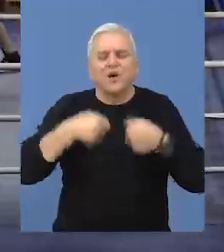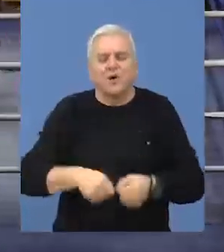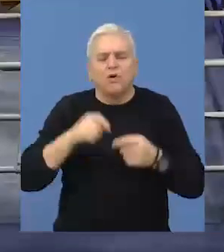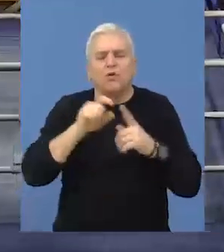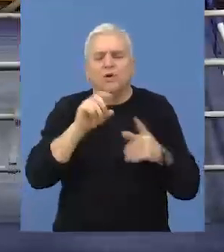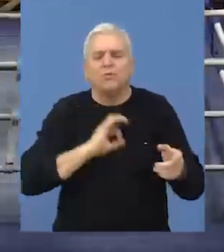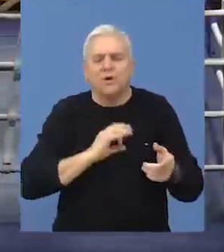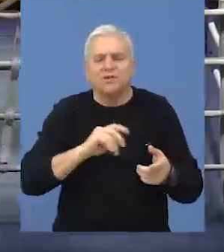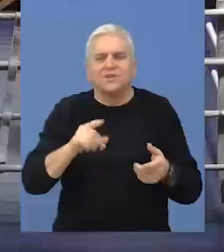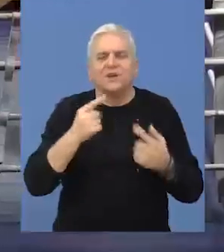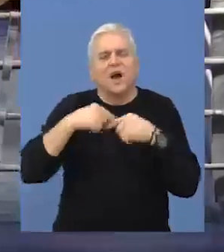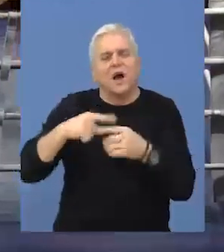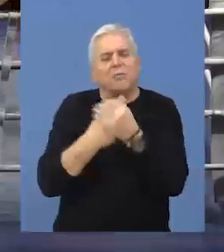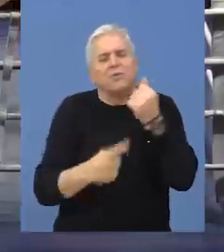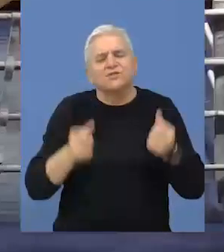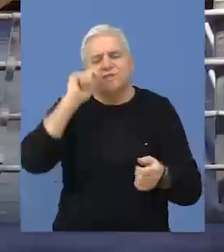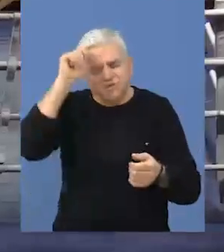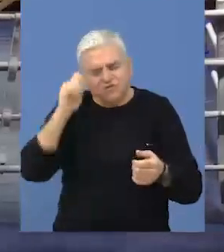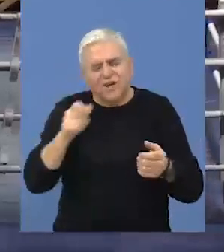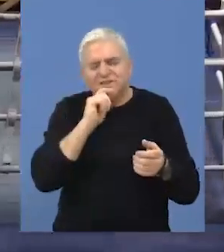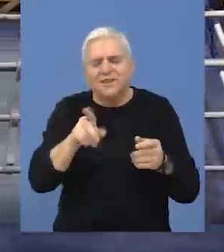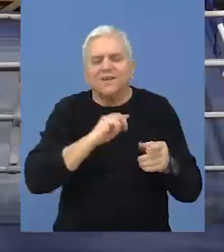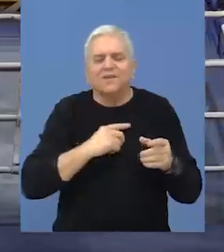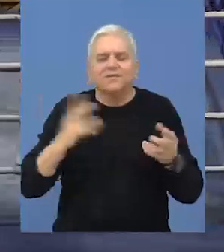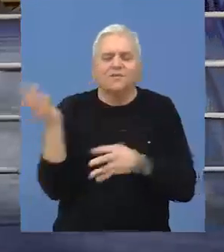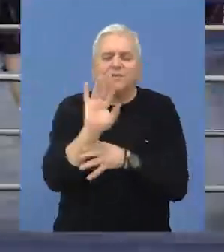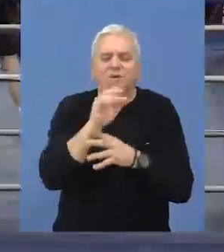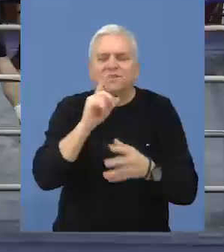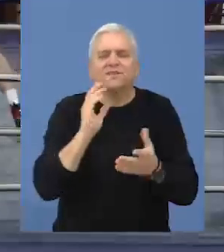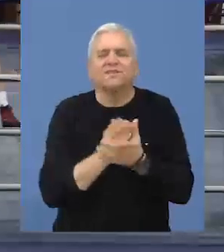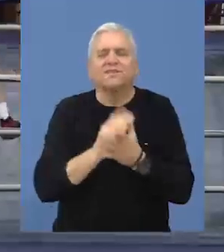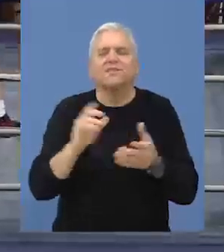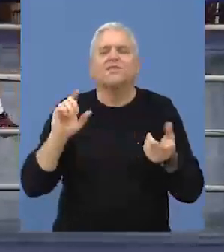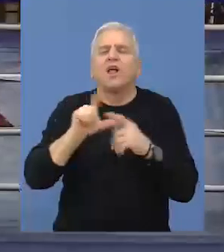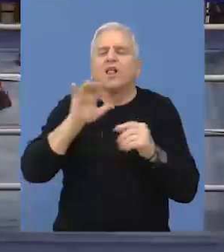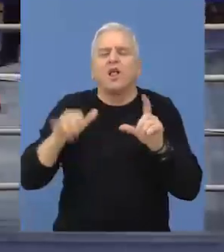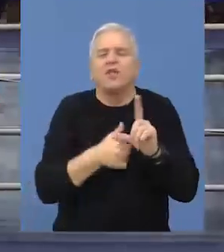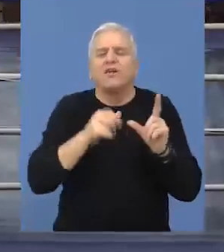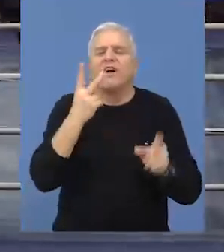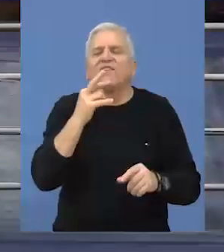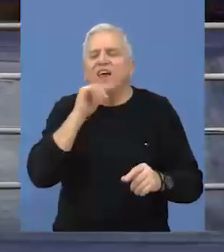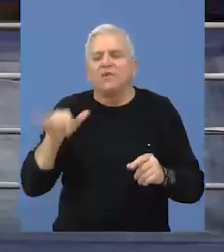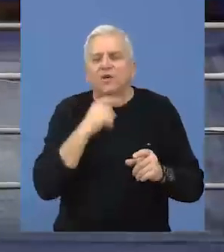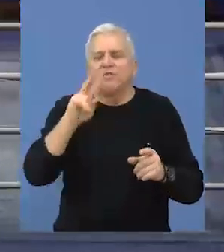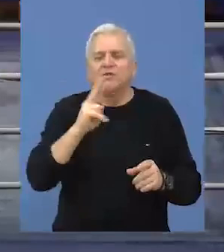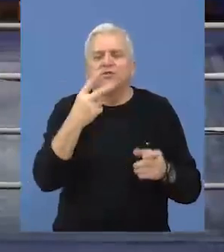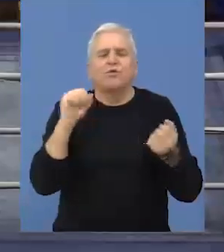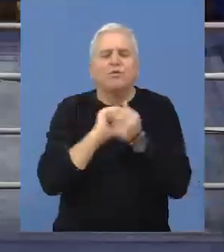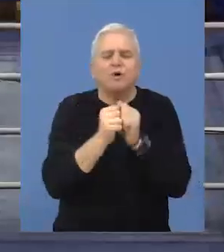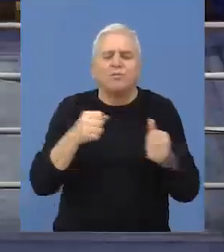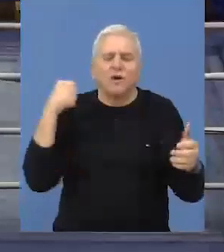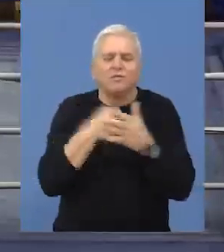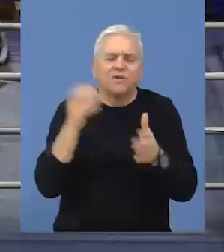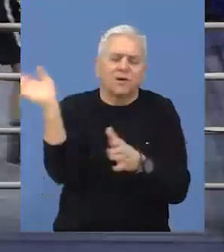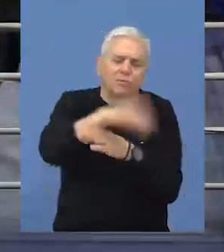takmičara Kickbox kluba Bečej, a posljednji meč i čast da kruniše boks reviju. Pripala je Nikolaj Vlajkovu koji je u